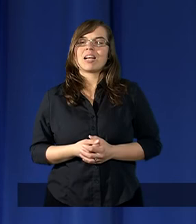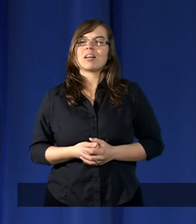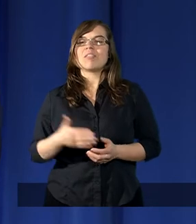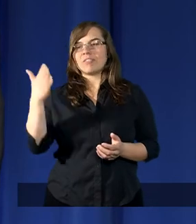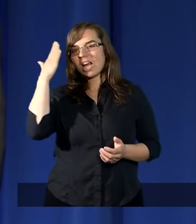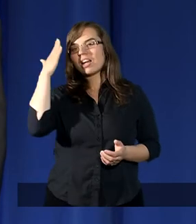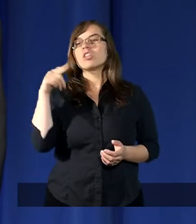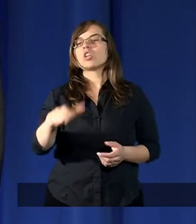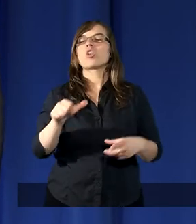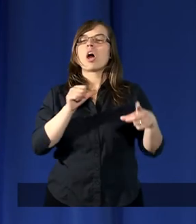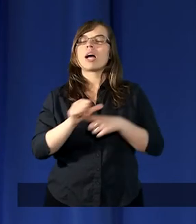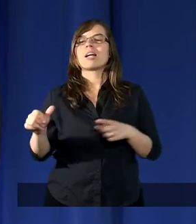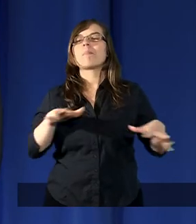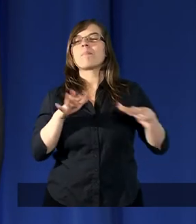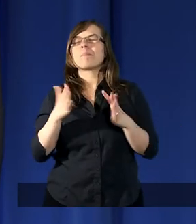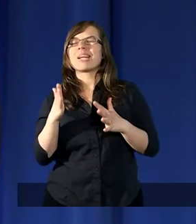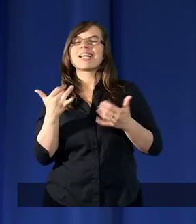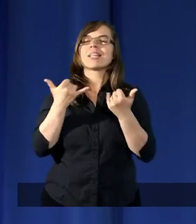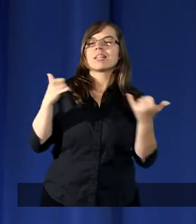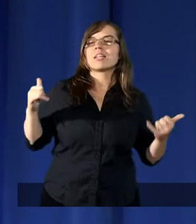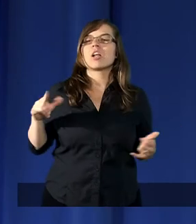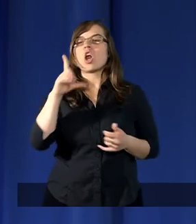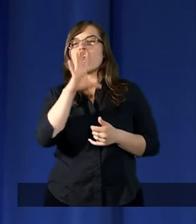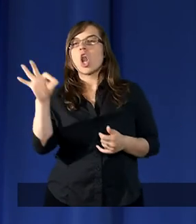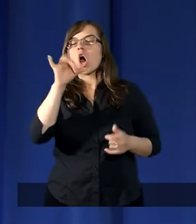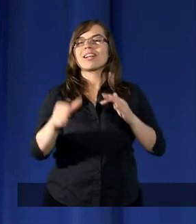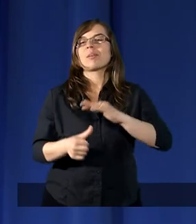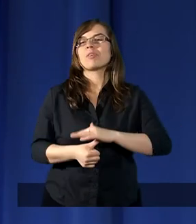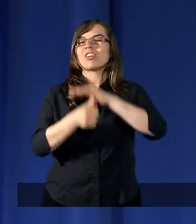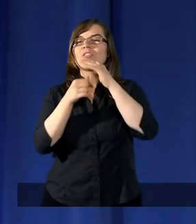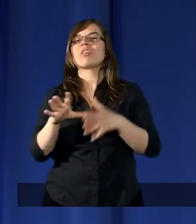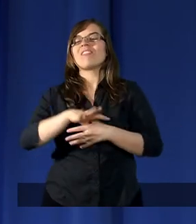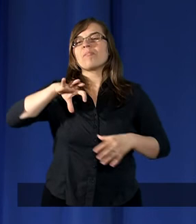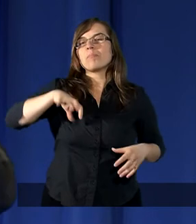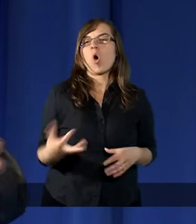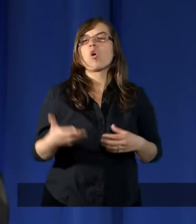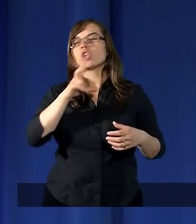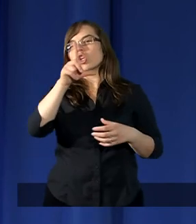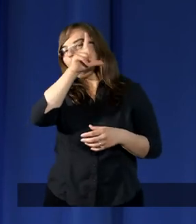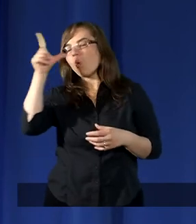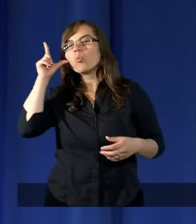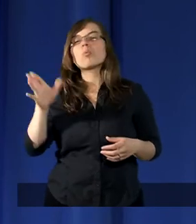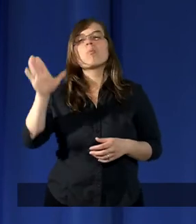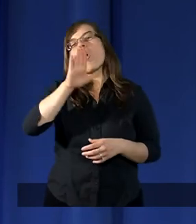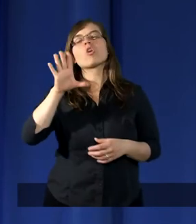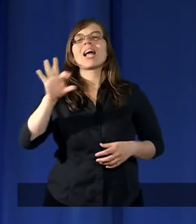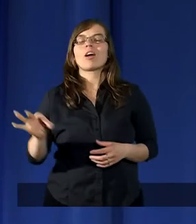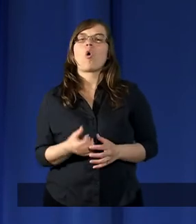Wiecie, to jest między innymi los przywódców zboru czy ludu Bożego.